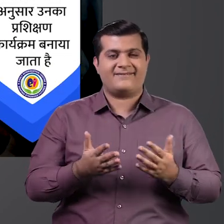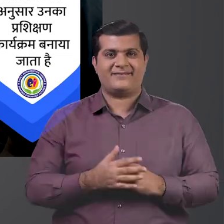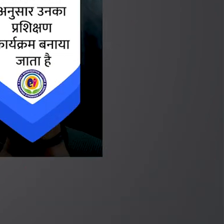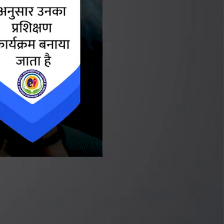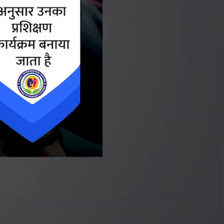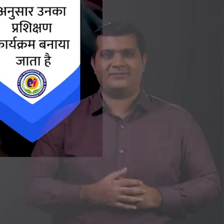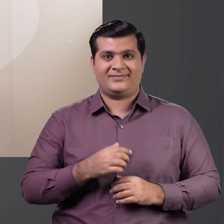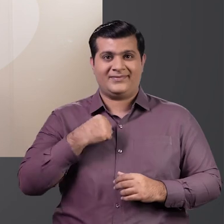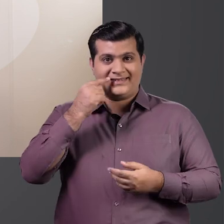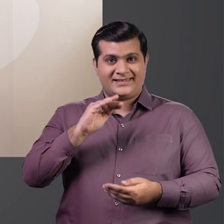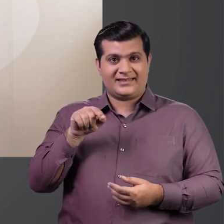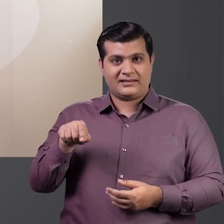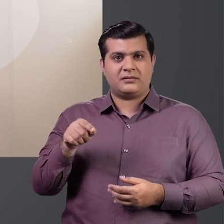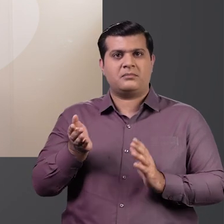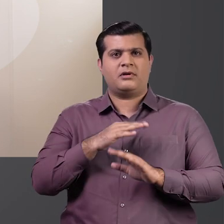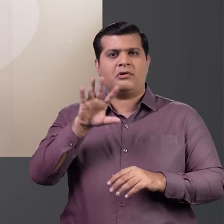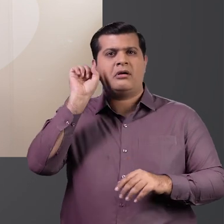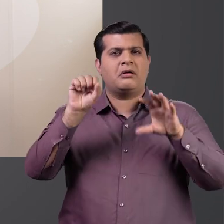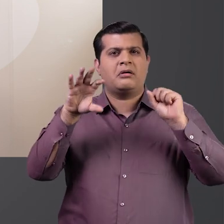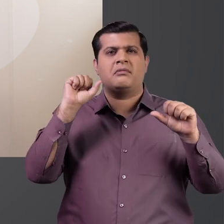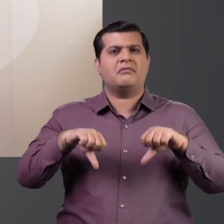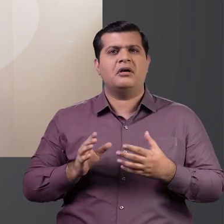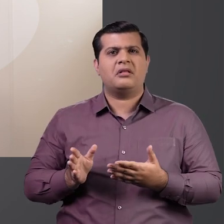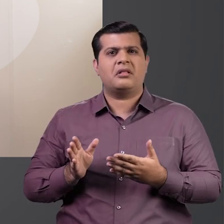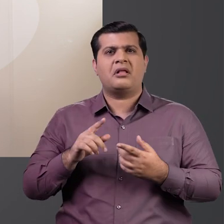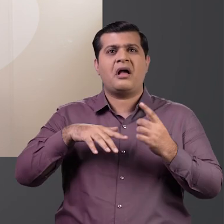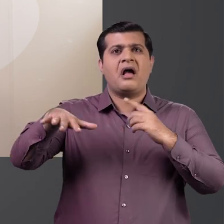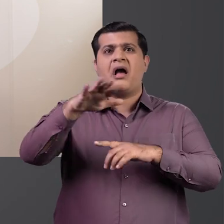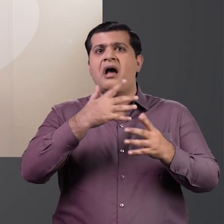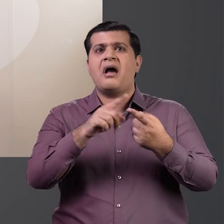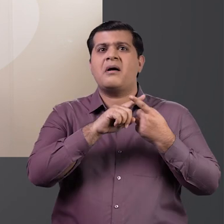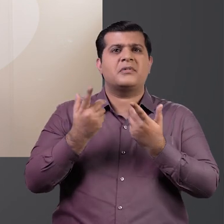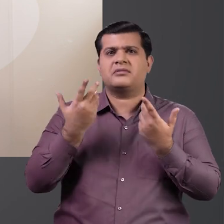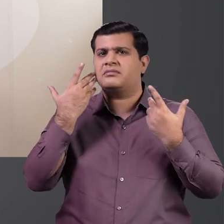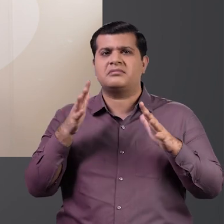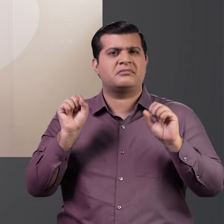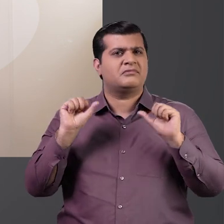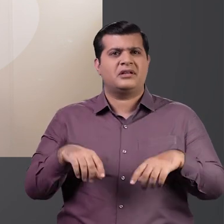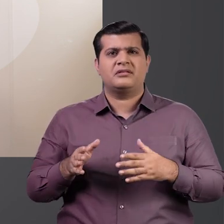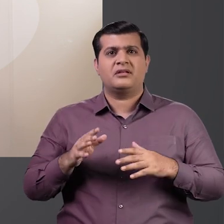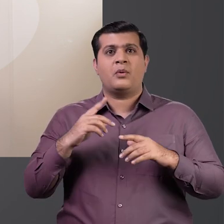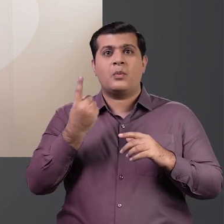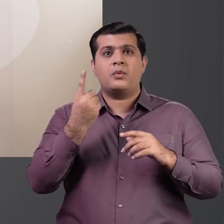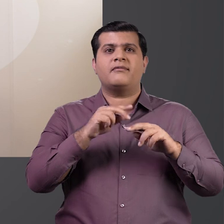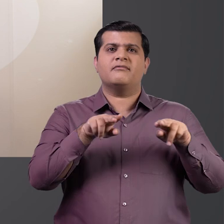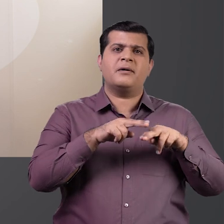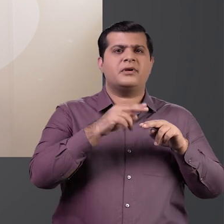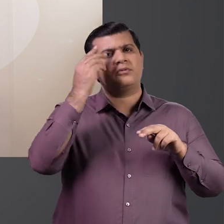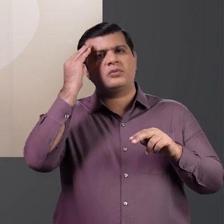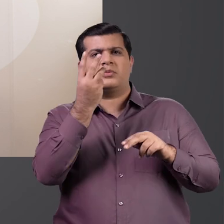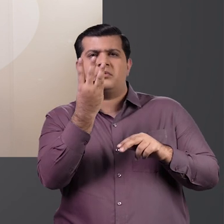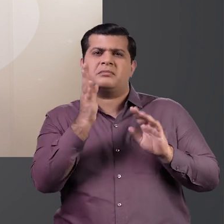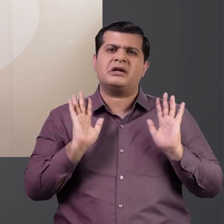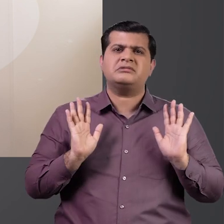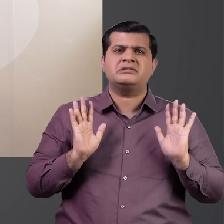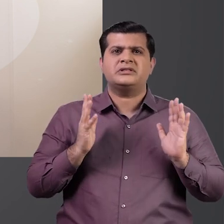सिखाया जाता है रियांस इससे पहले जो था कुछ नहीं जानता था मतलब उसके आसपास इन्वार्मेंट में क्या हो रहा है उसको कुछ नहीं पता था सिर्फ फैमिली के